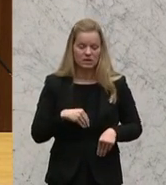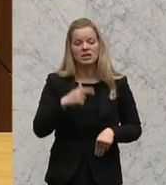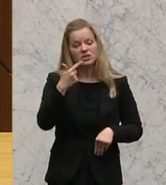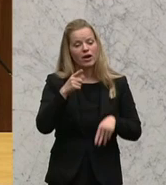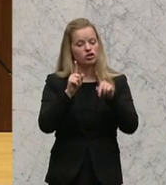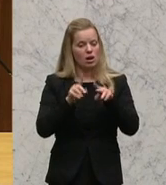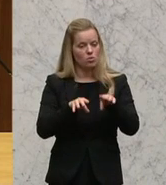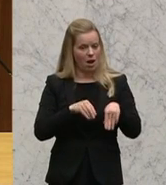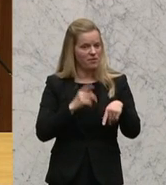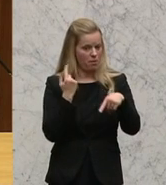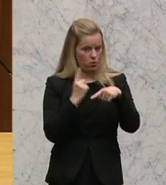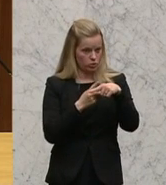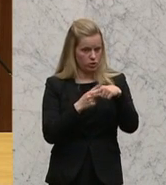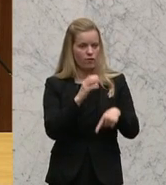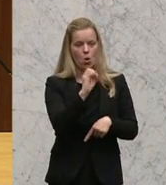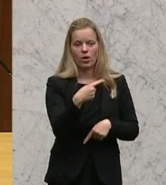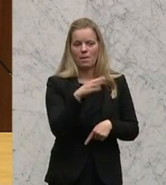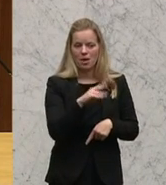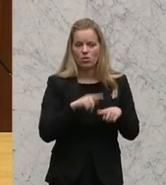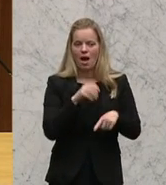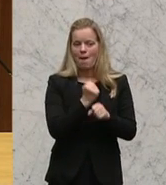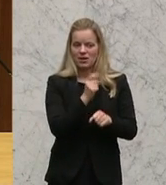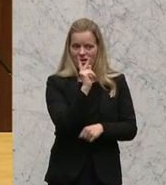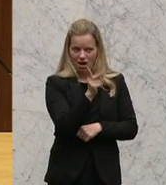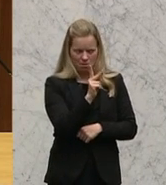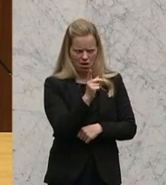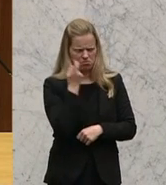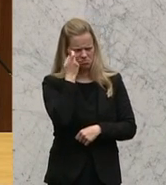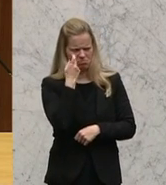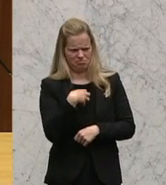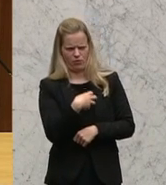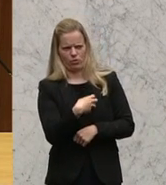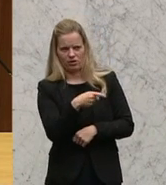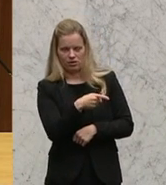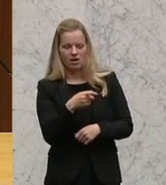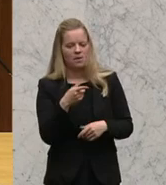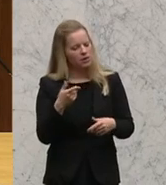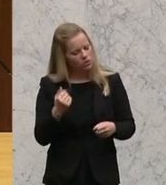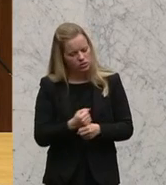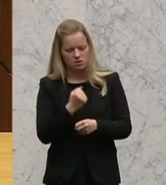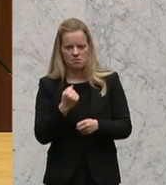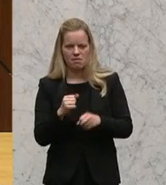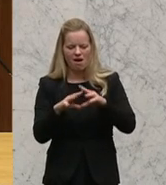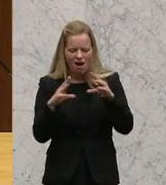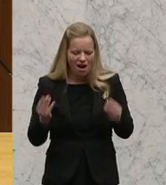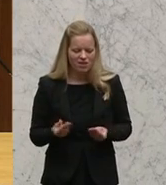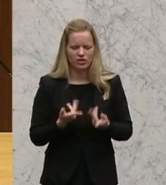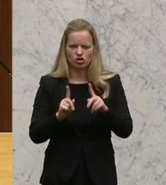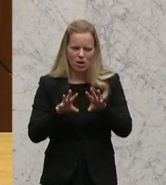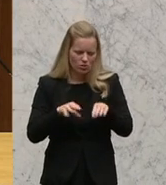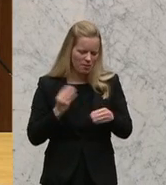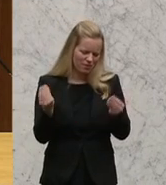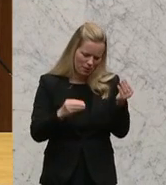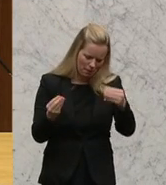positiv waren, überraschenderweise vom ÖGB und von der Arbeiterkammer, was mich doch sehr verwundert. Nichtsdestotrotz haben Sie fast alles, was in diesen Stellungnahmen